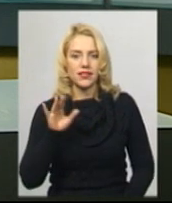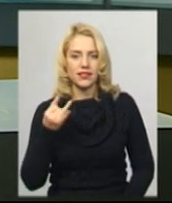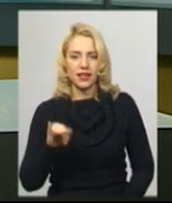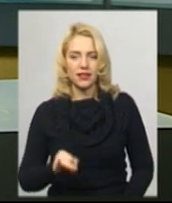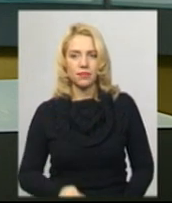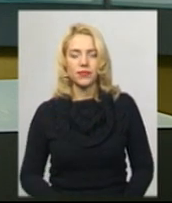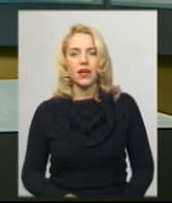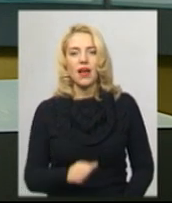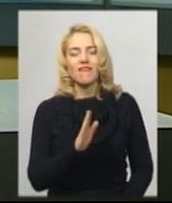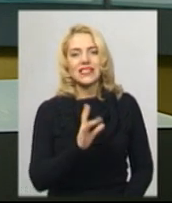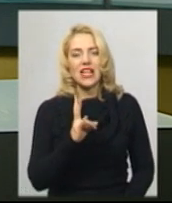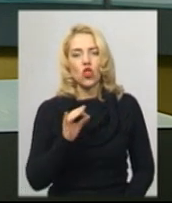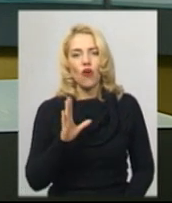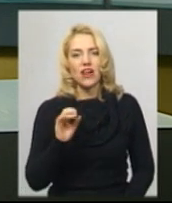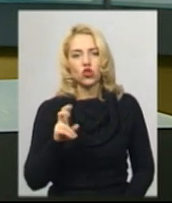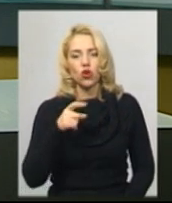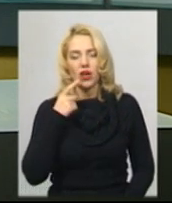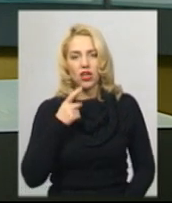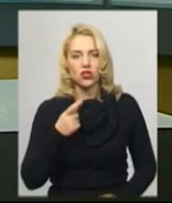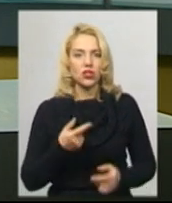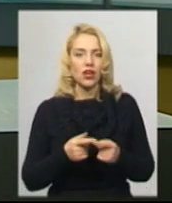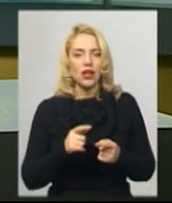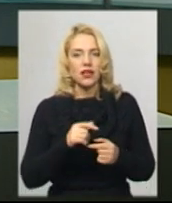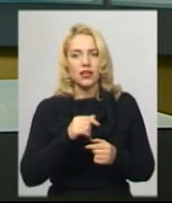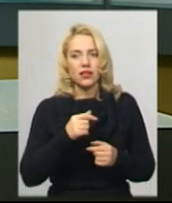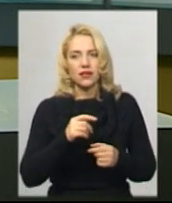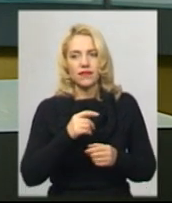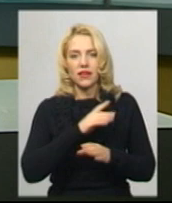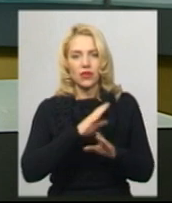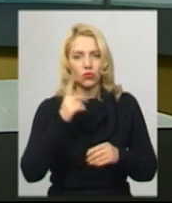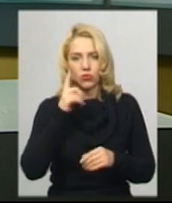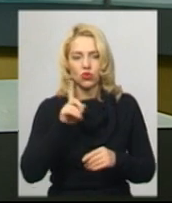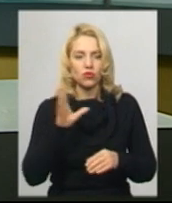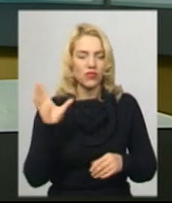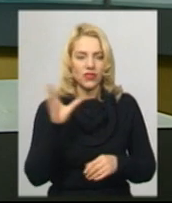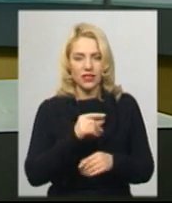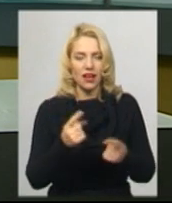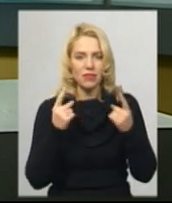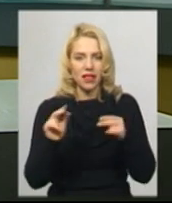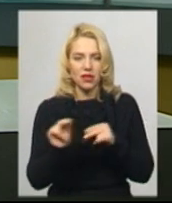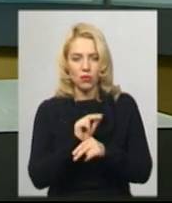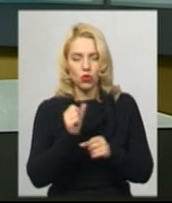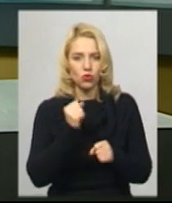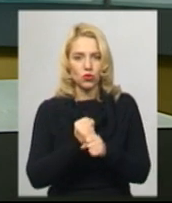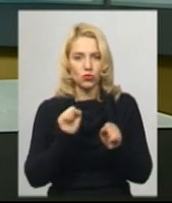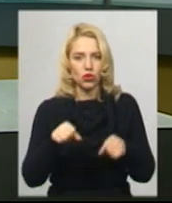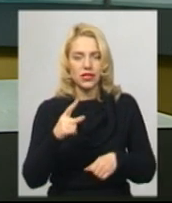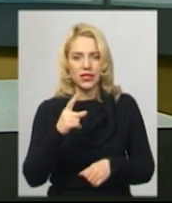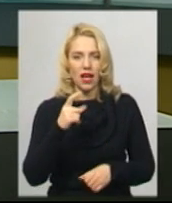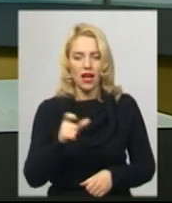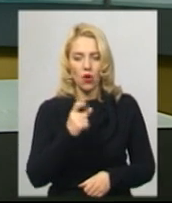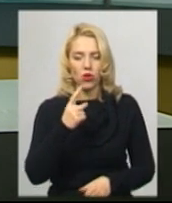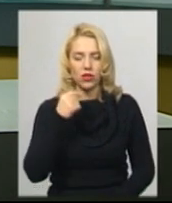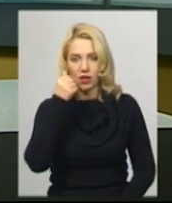Василь Новачук каже, що навряд чи вдасться зробити капітальний ремонт парку Подільський за один рік. Цей проєкт планують втілювати